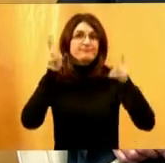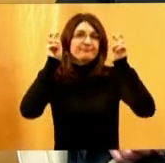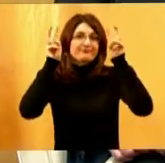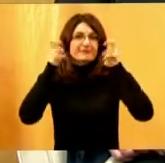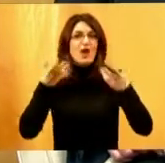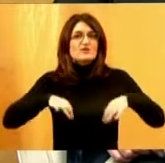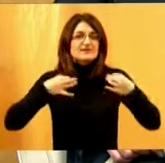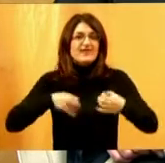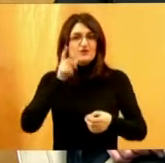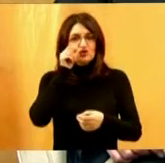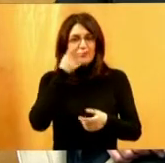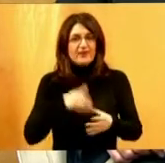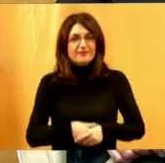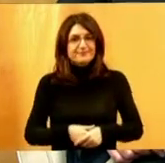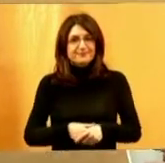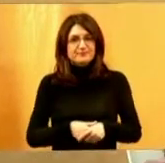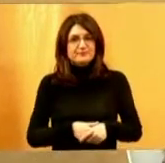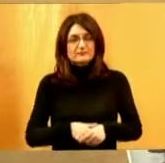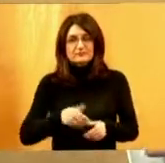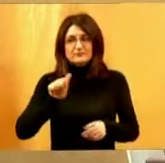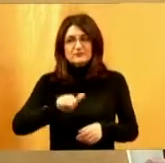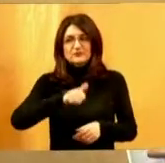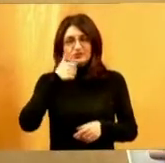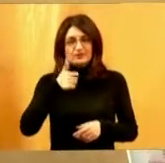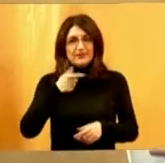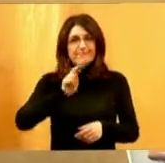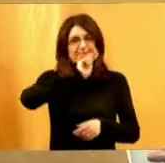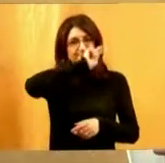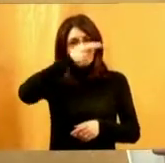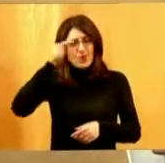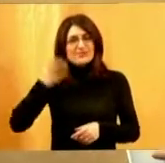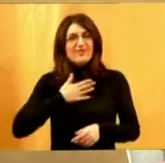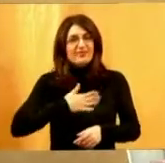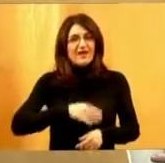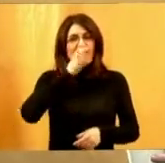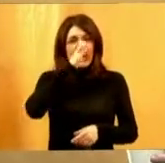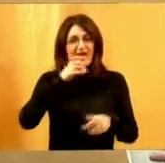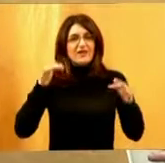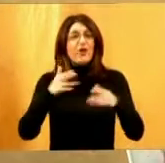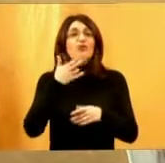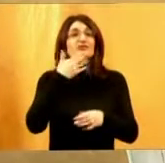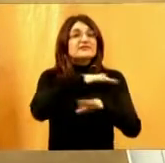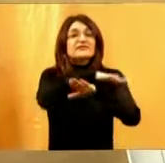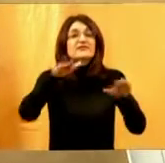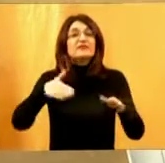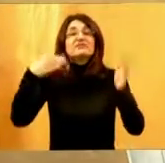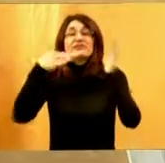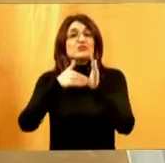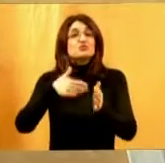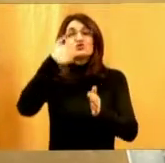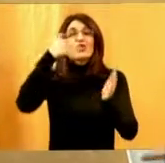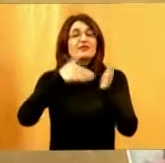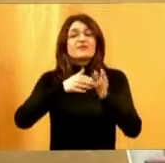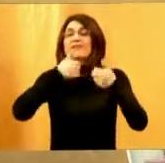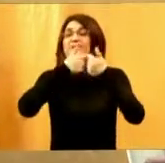ljudi. Da, da, da. Još jednom se sada vraćam na poziv našim gledateljima. Koliko god da vas sada gleda, tisuću, sto tisuća,